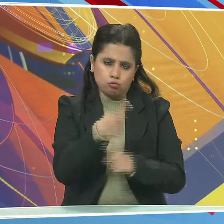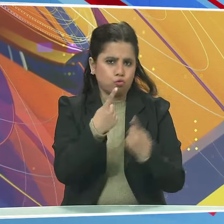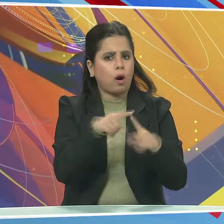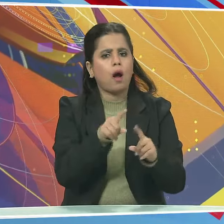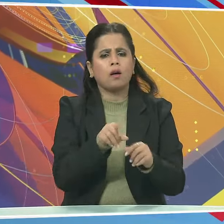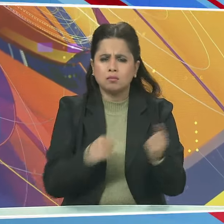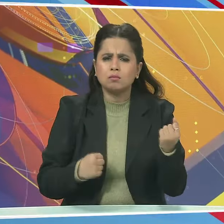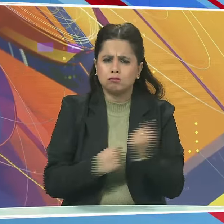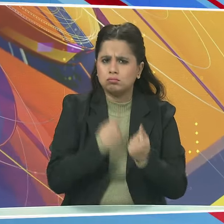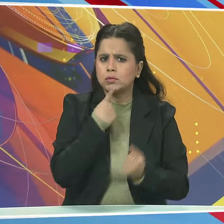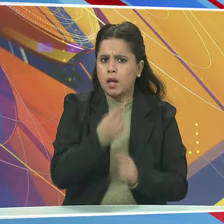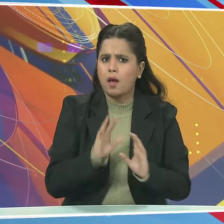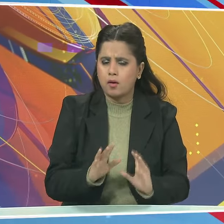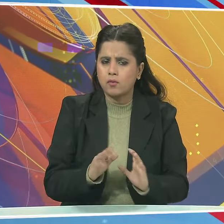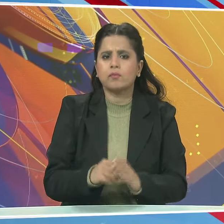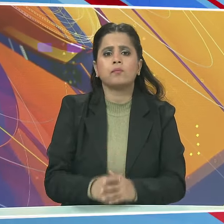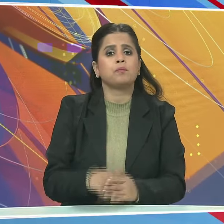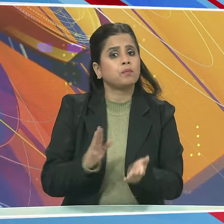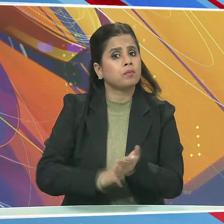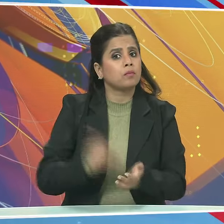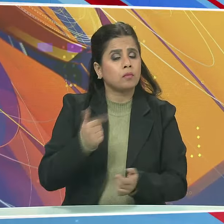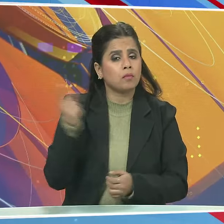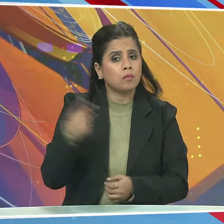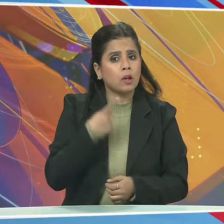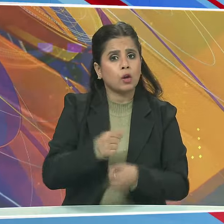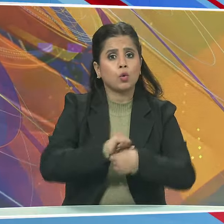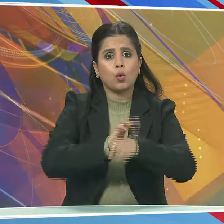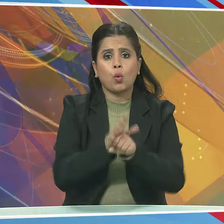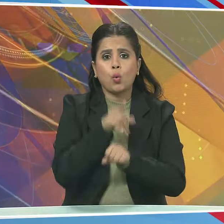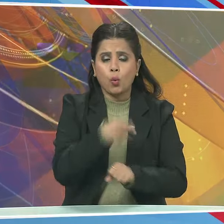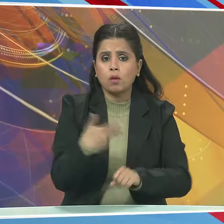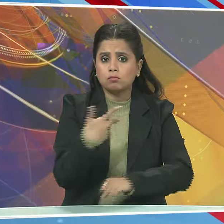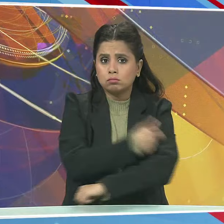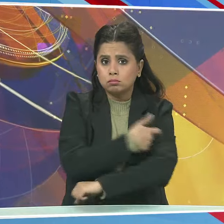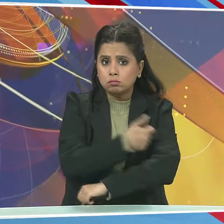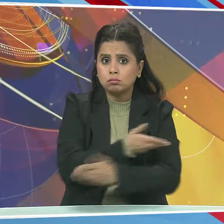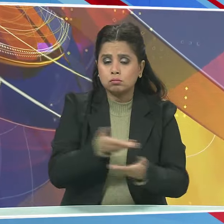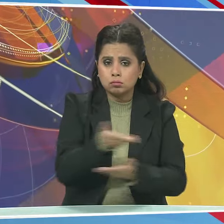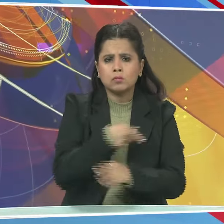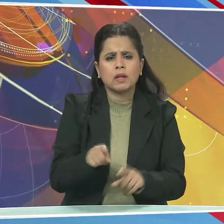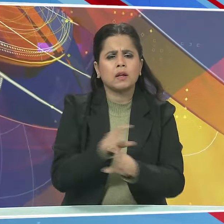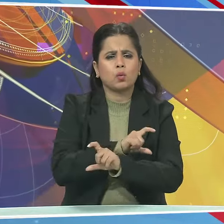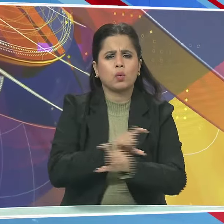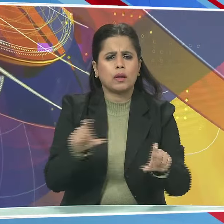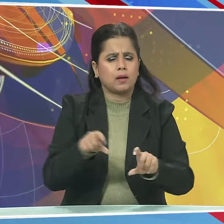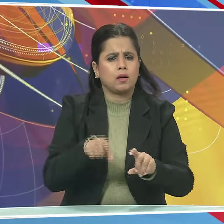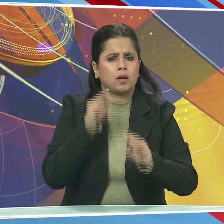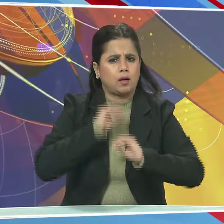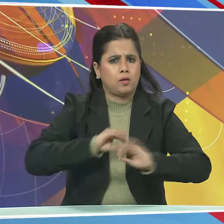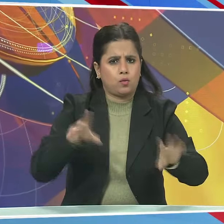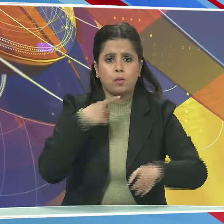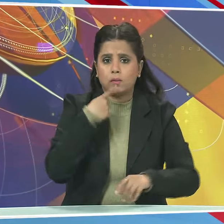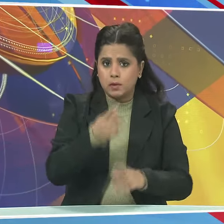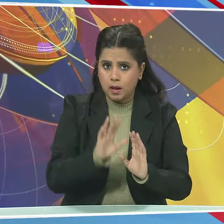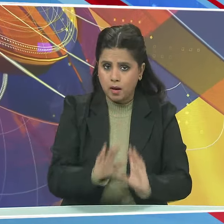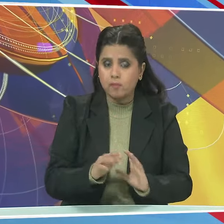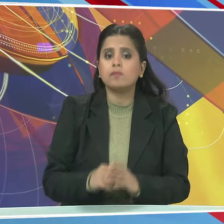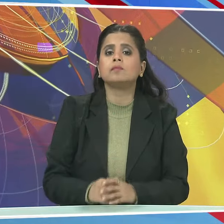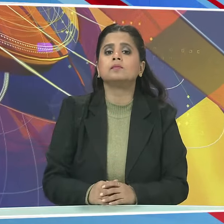मंत्राले ने COVID-19 टीकों पर स्पश्टी करण दिया